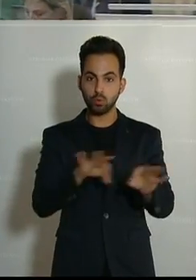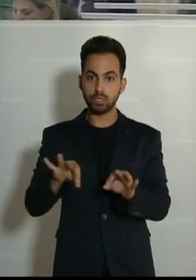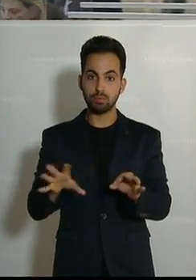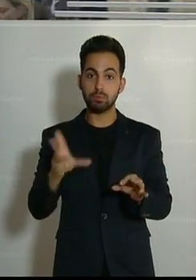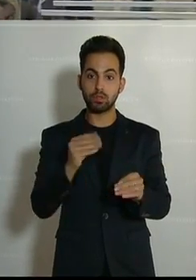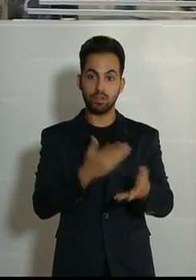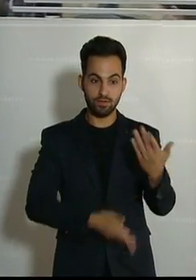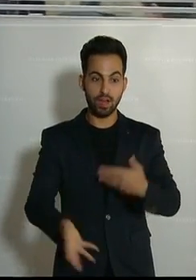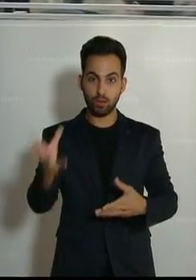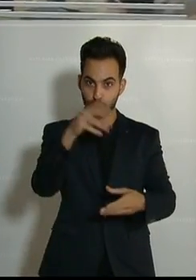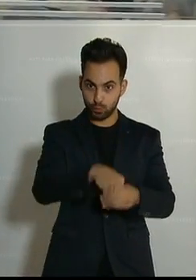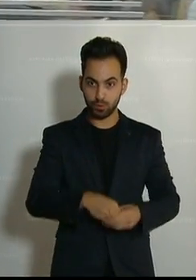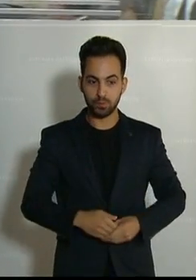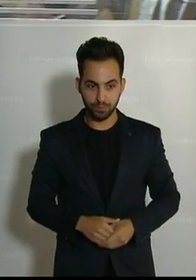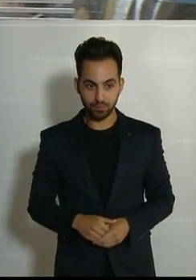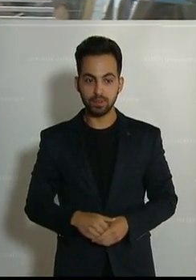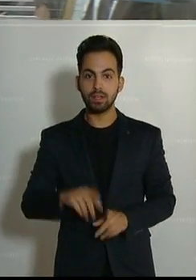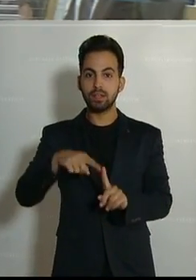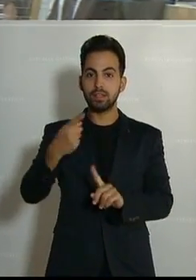daher einen Abänderungsantrag zu dieser Gesetzesnovelle ein.